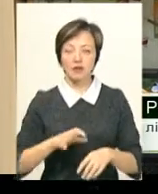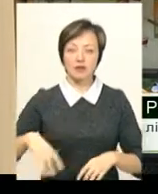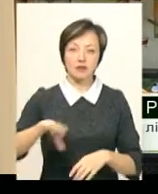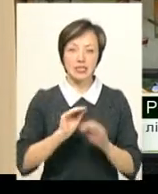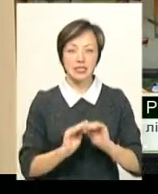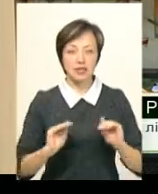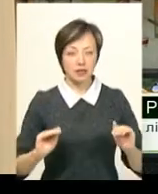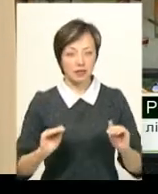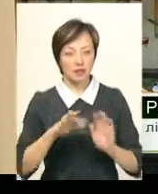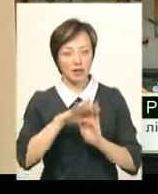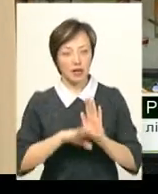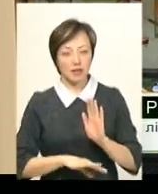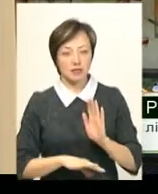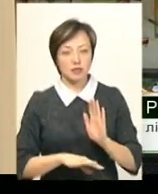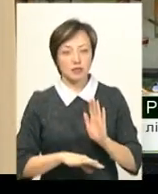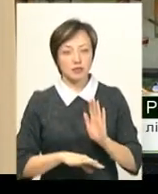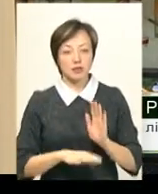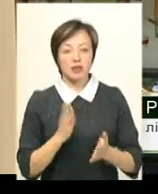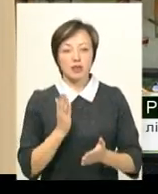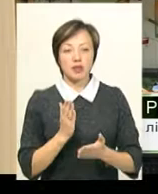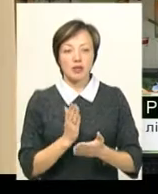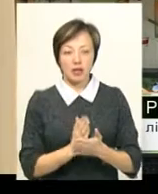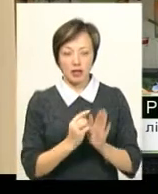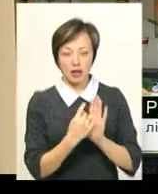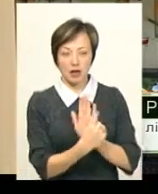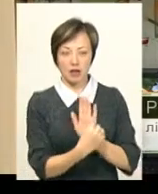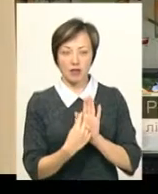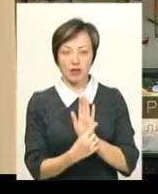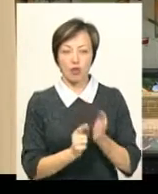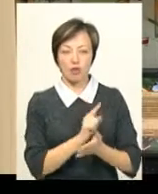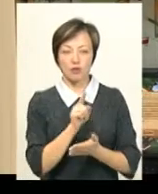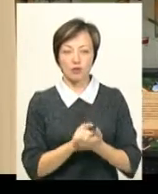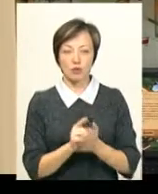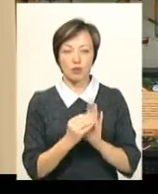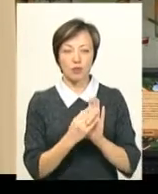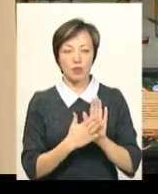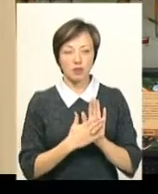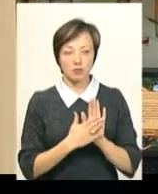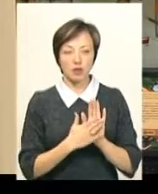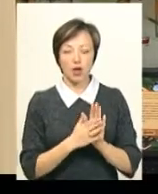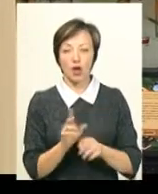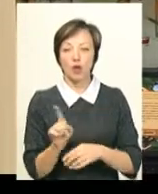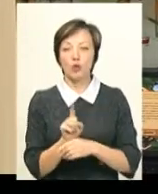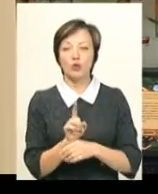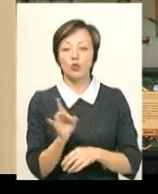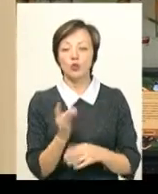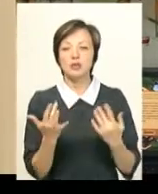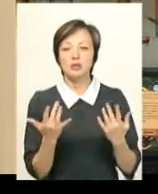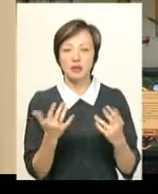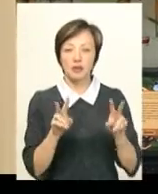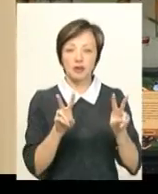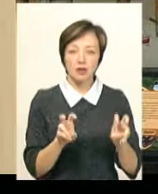в цьому реєстрі є граф, де обов'язково вписується доза інсуліна, вид